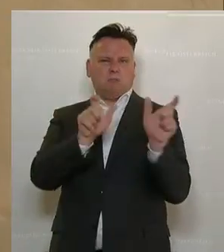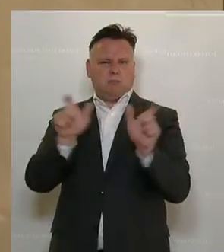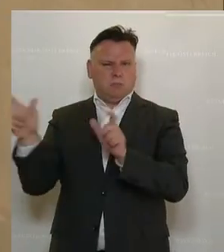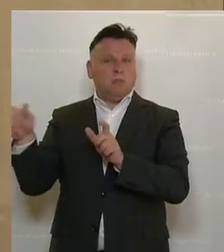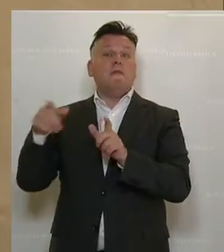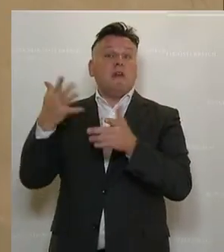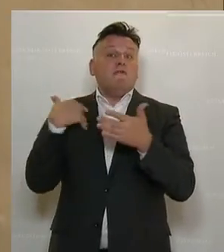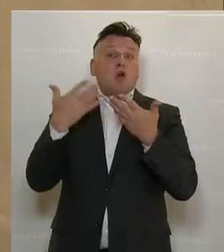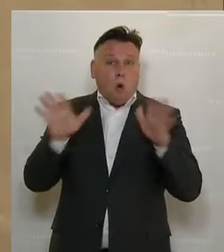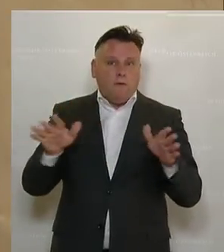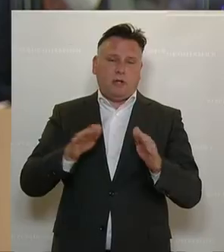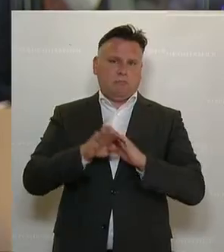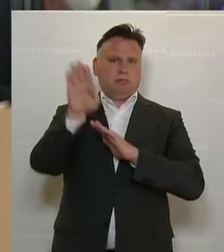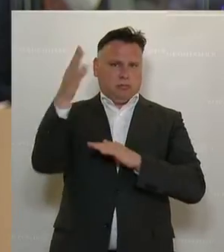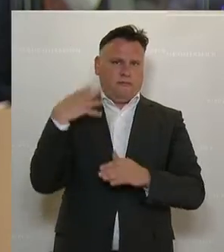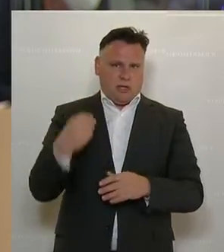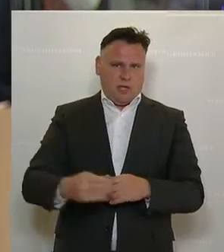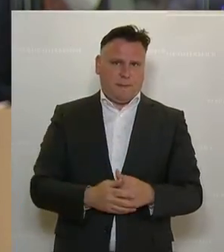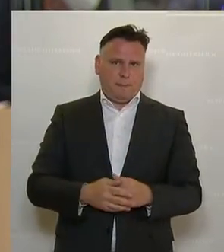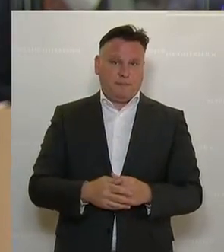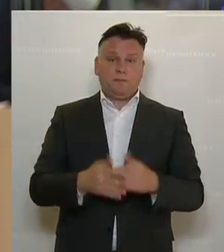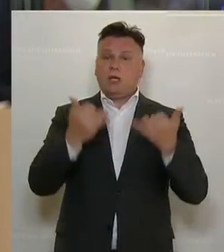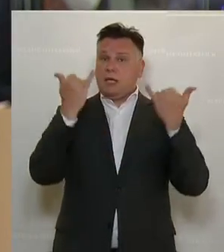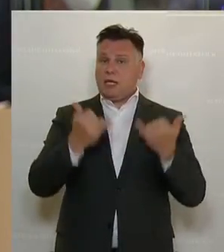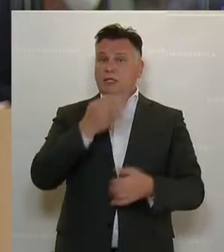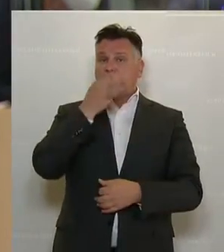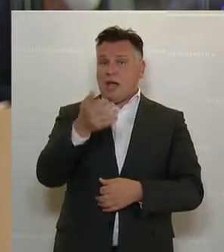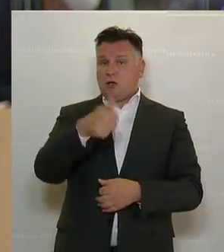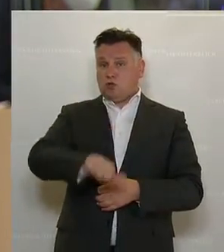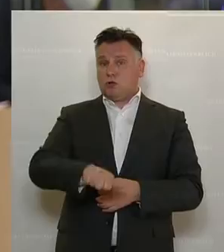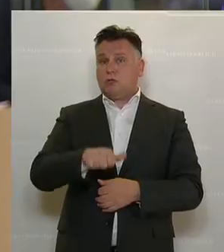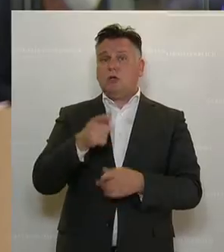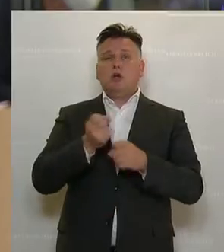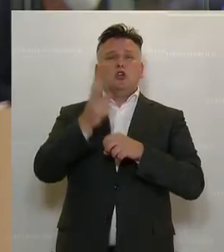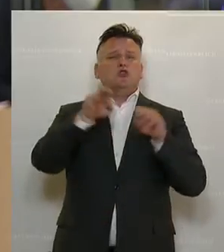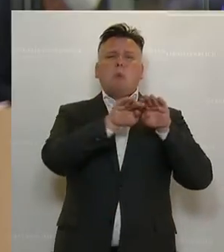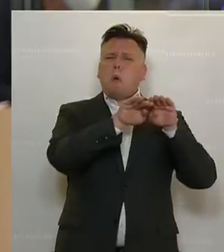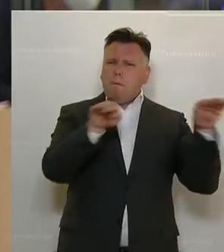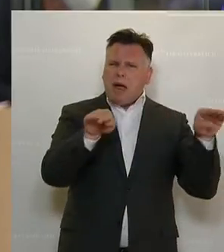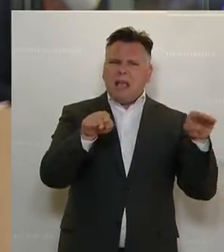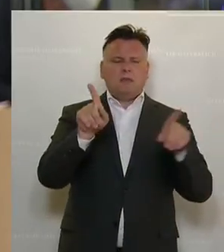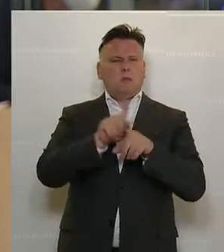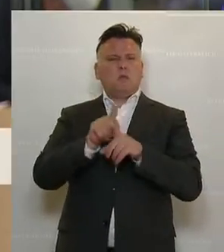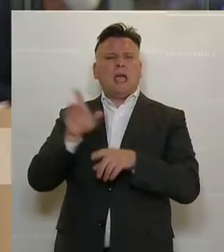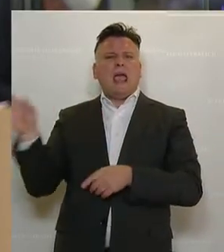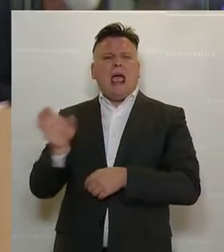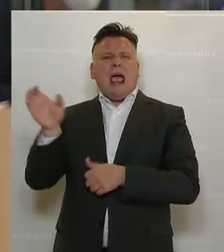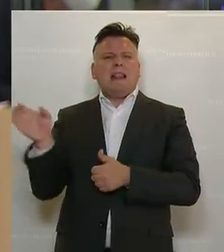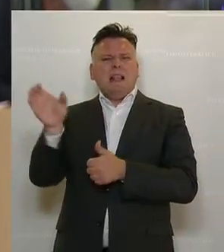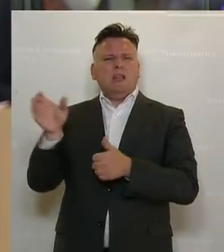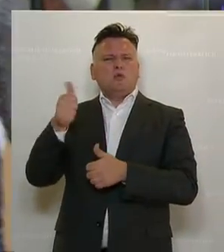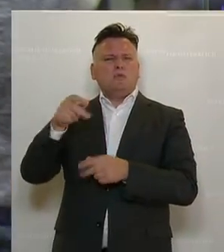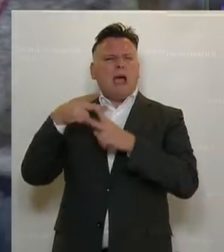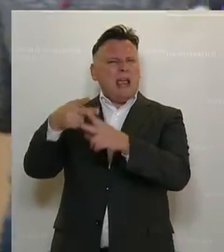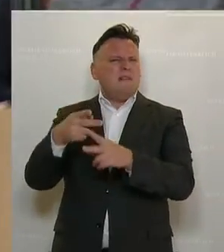Zusatzfrage. Wie unterscheidet sich jetzt das Sprungbrett von der Logik der Eingliederungsbeihilfe, die wir bisher